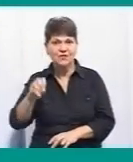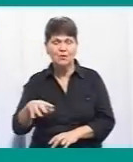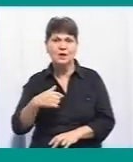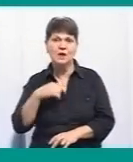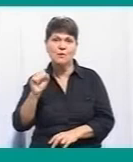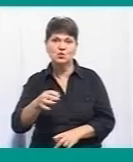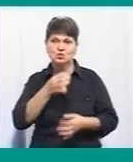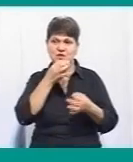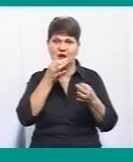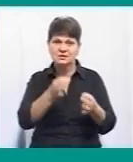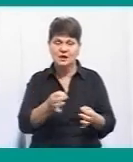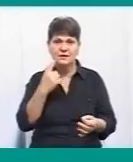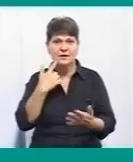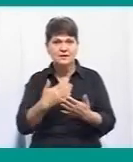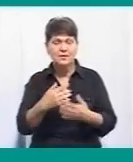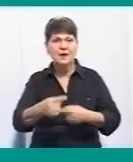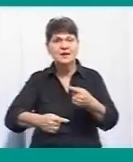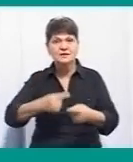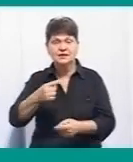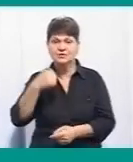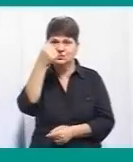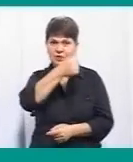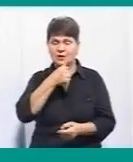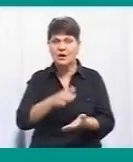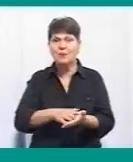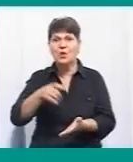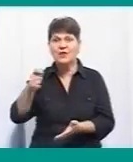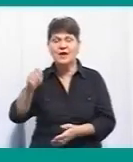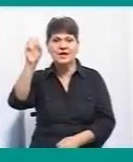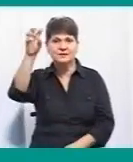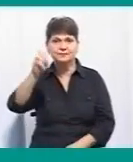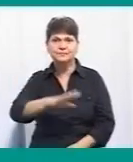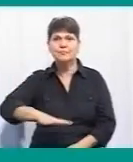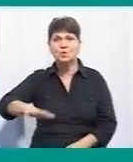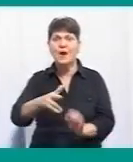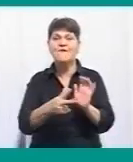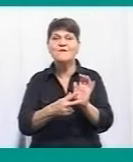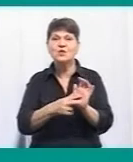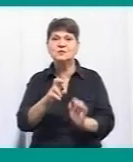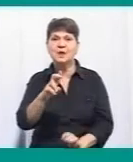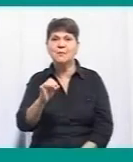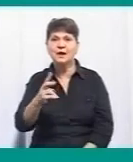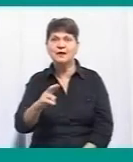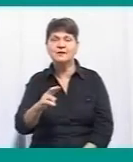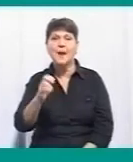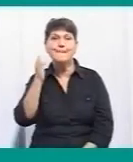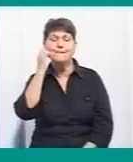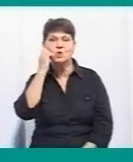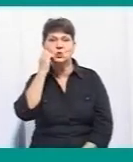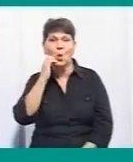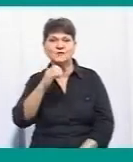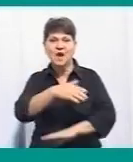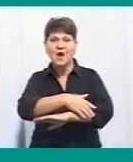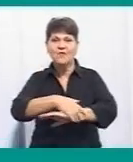Я можу сказати, що, наприклад, на слідувий рік подавалися світлофорні об'єкти площа 8 березня, виїзд з Московської на